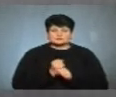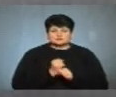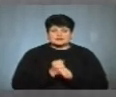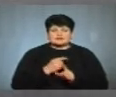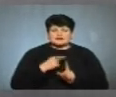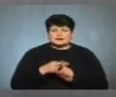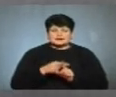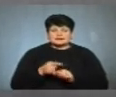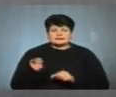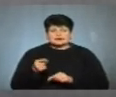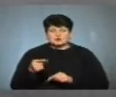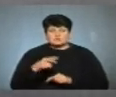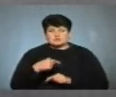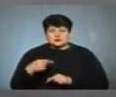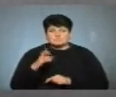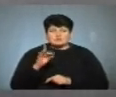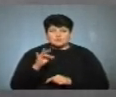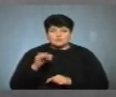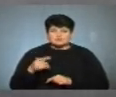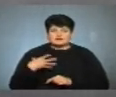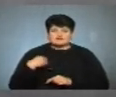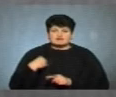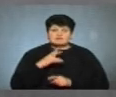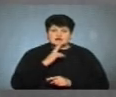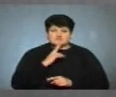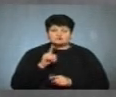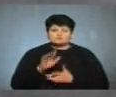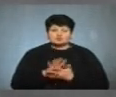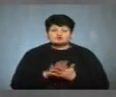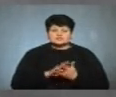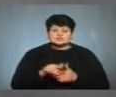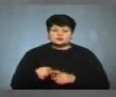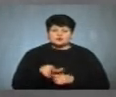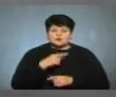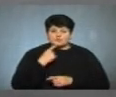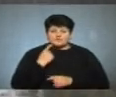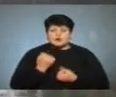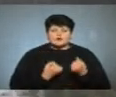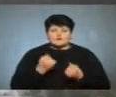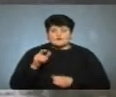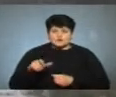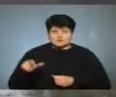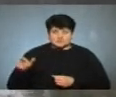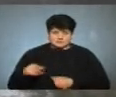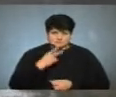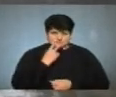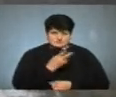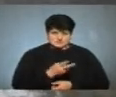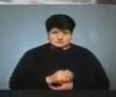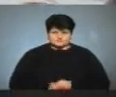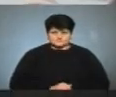перехресті Тернопіль, Броди, Львів, Кременець. Що про розчищення доріг кажуть водії, з якими ми поспілкувалися, дивіться.